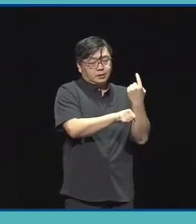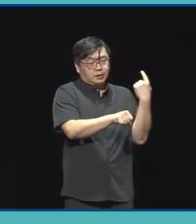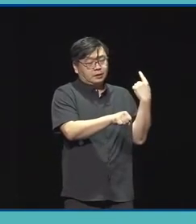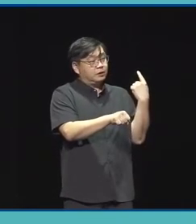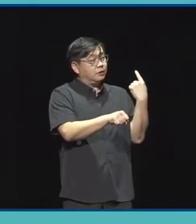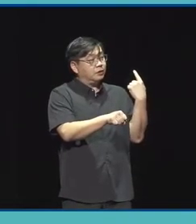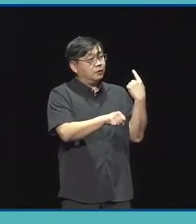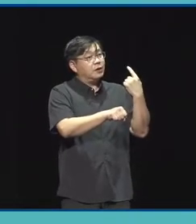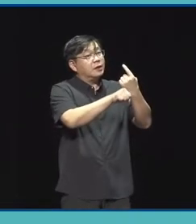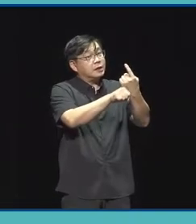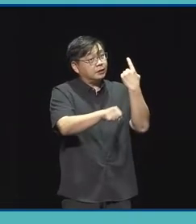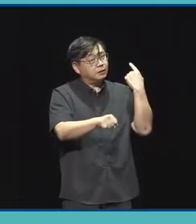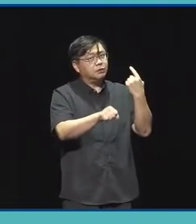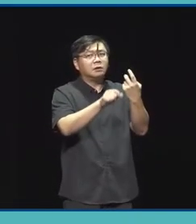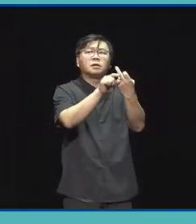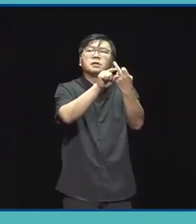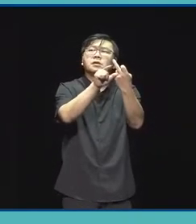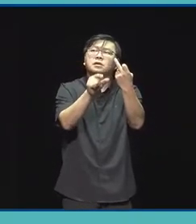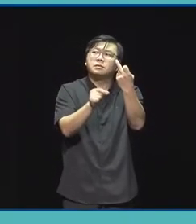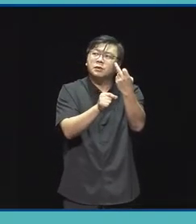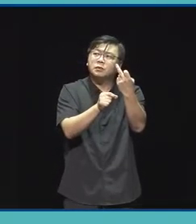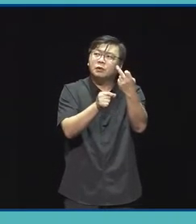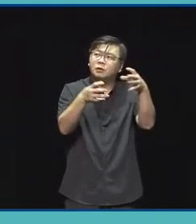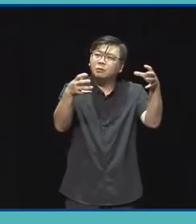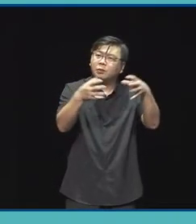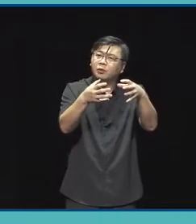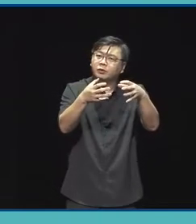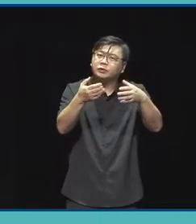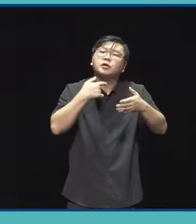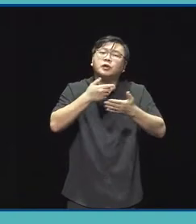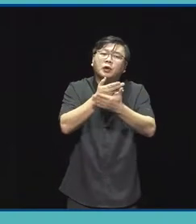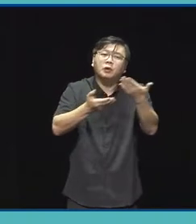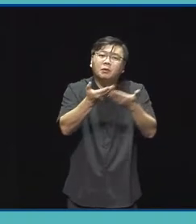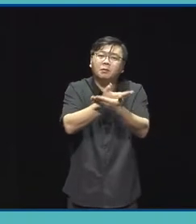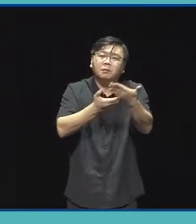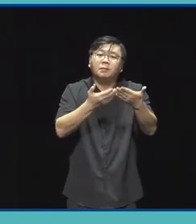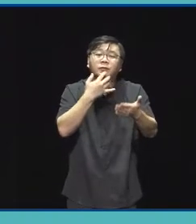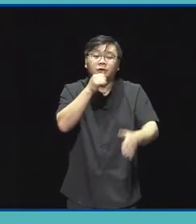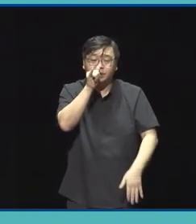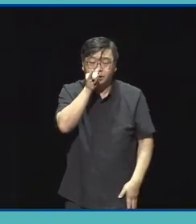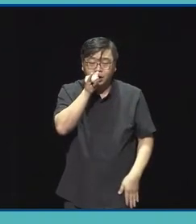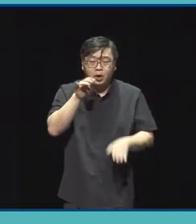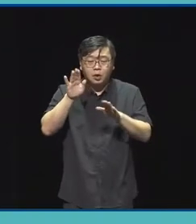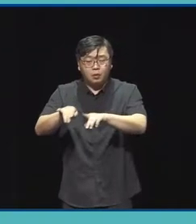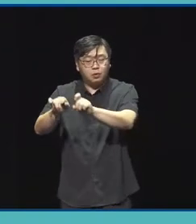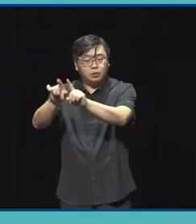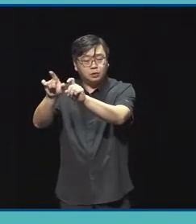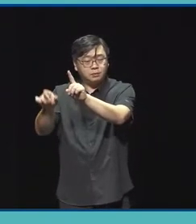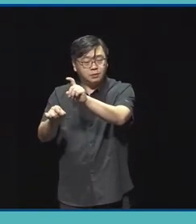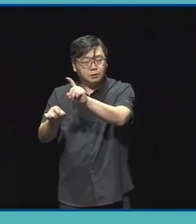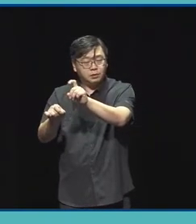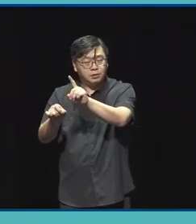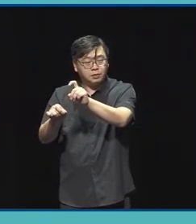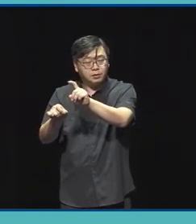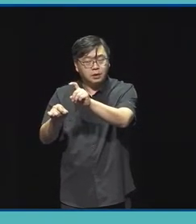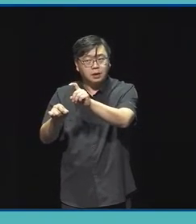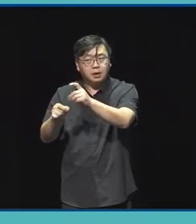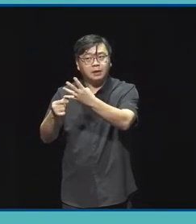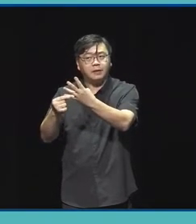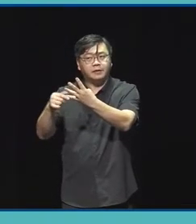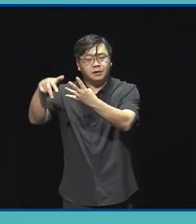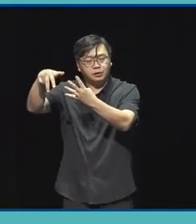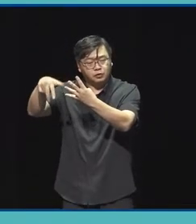공유회를 온라인으로 진행했었고요 올해는 11월 마지막 제주에 온라인과 현장으로 다운화하여